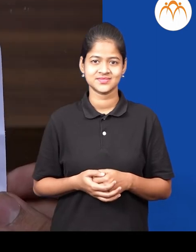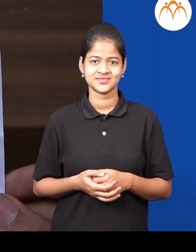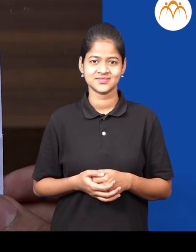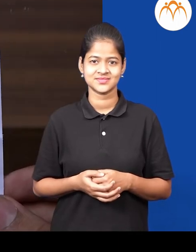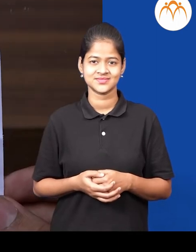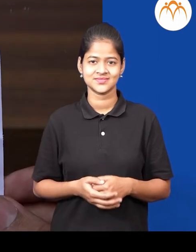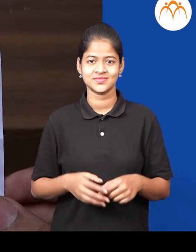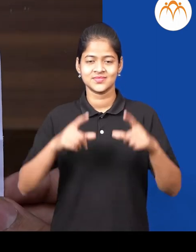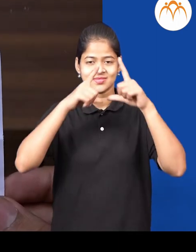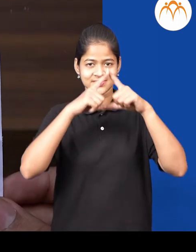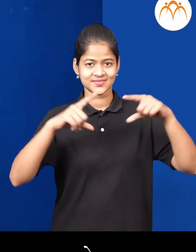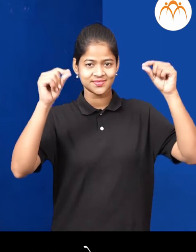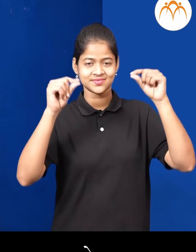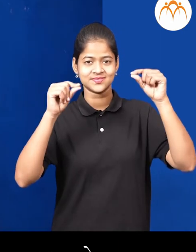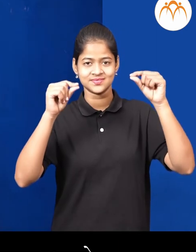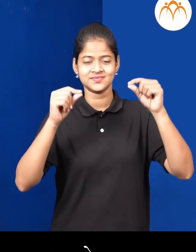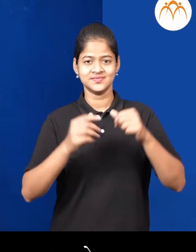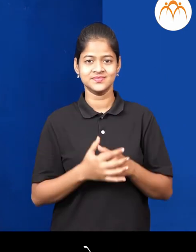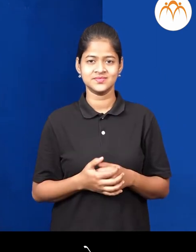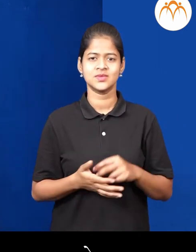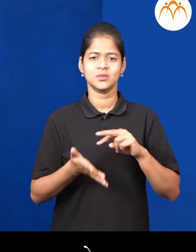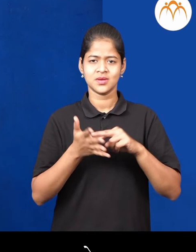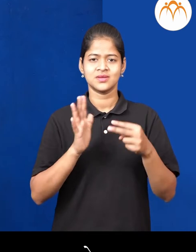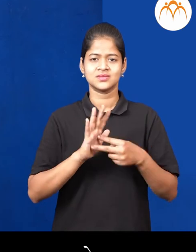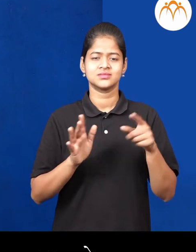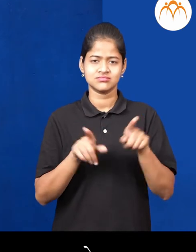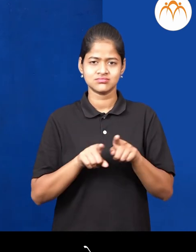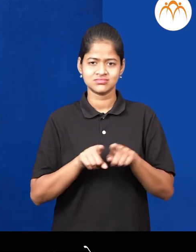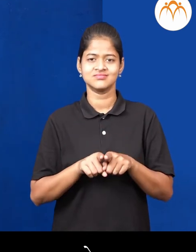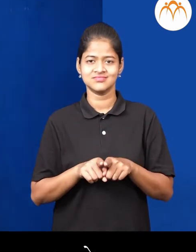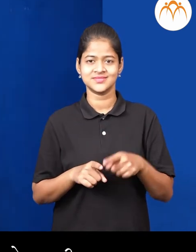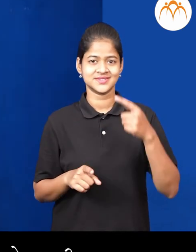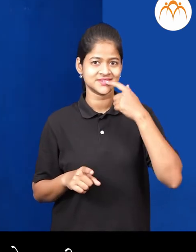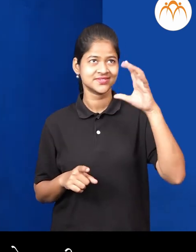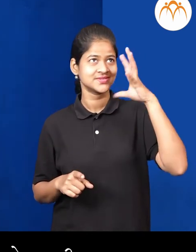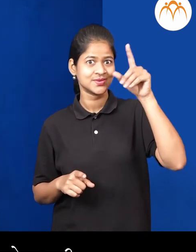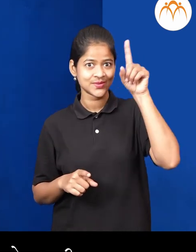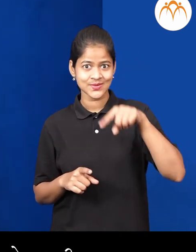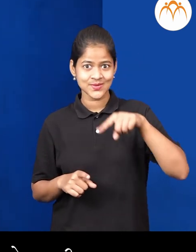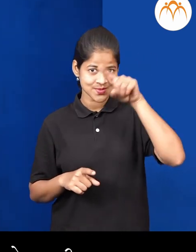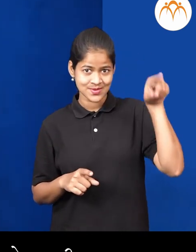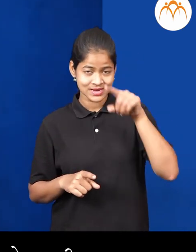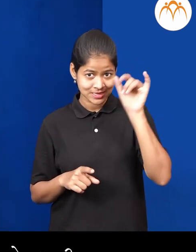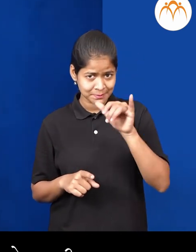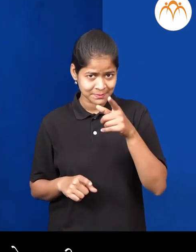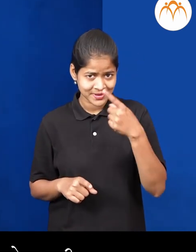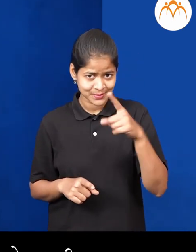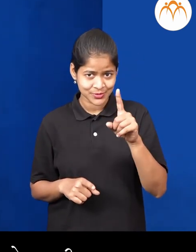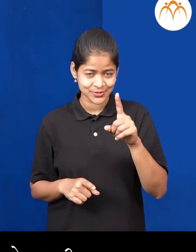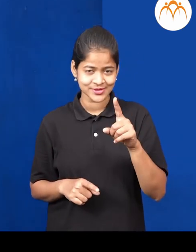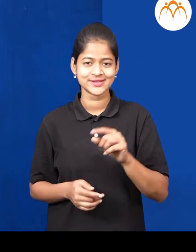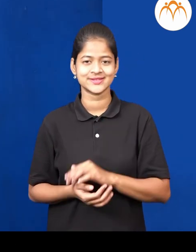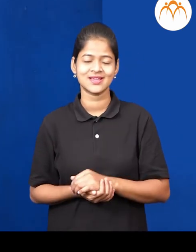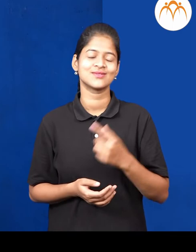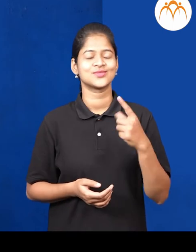चंद्रा चाकार हाँ मन्जे पोलणी मेचा चंद्रा जासा वर्थोला कार असतो तशा गोष्ट्य गोला कराईचा बरोबर